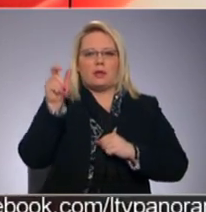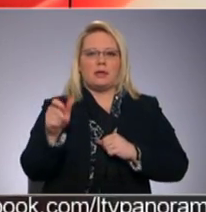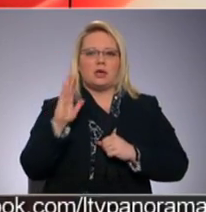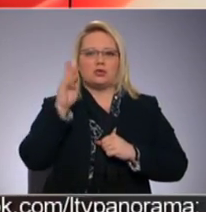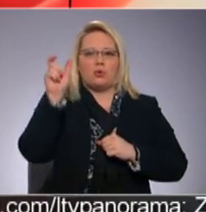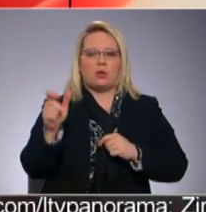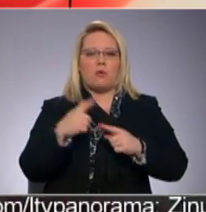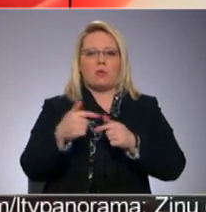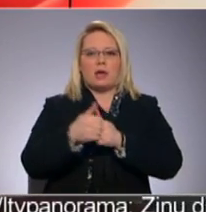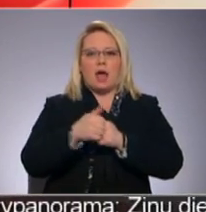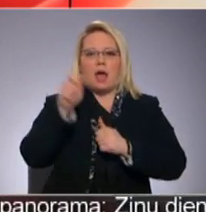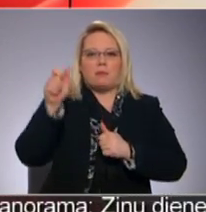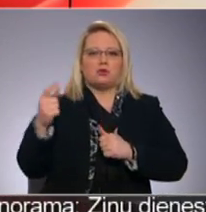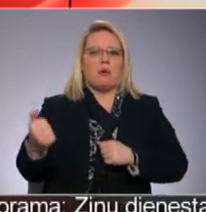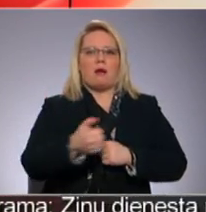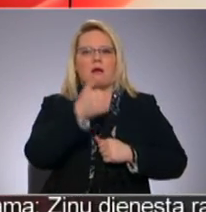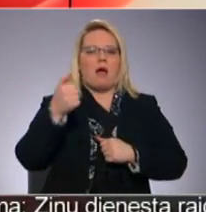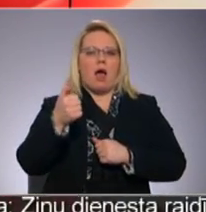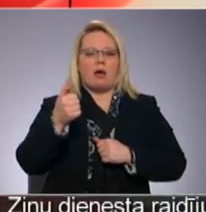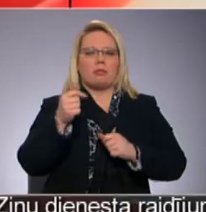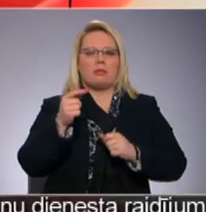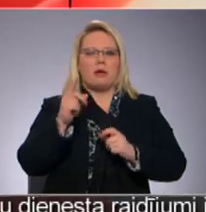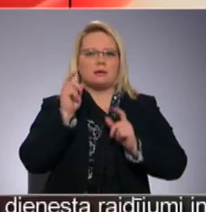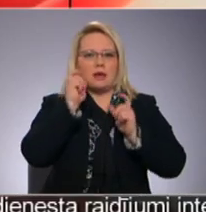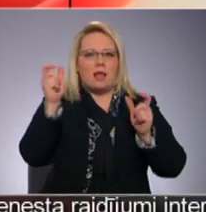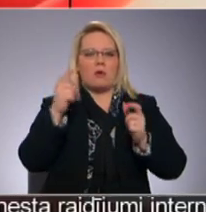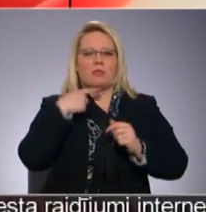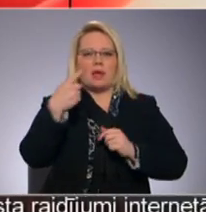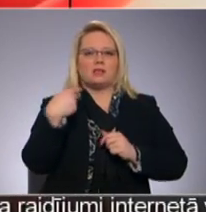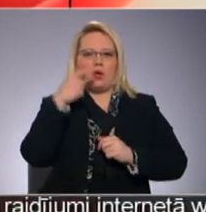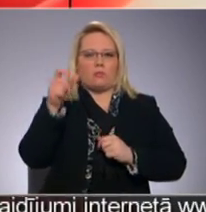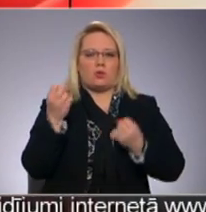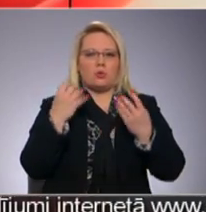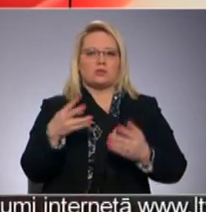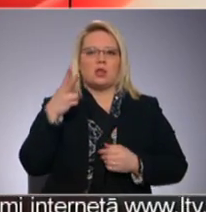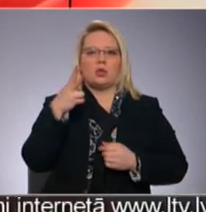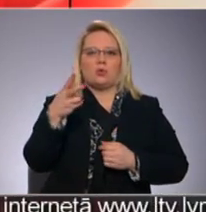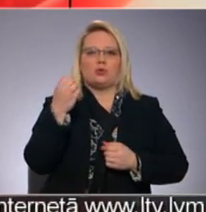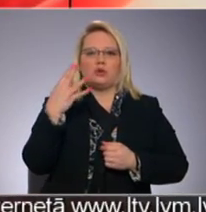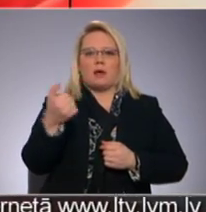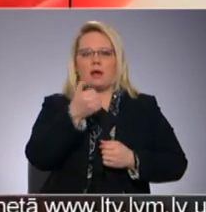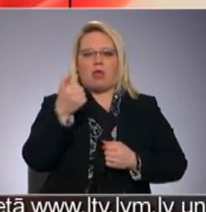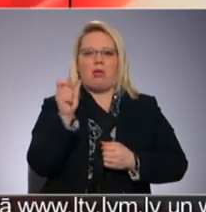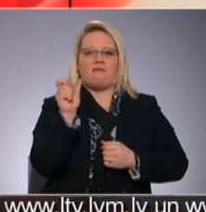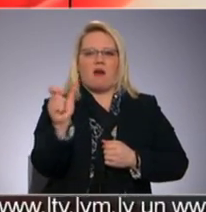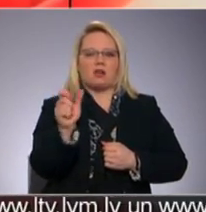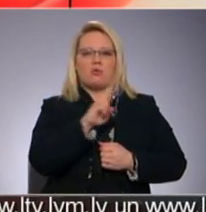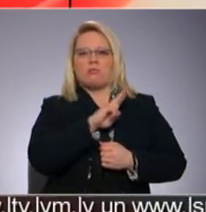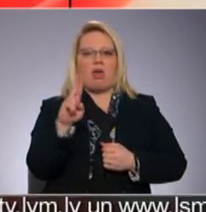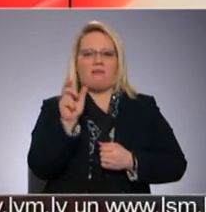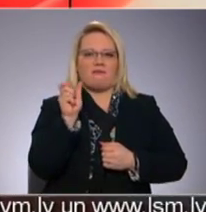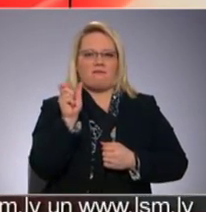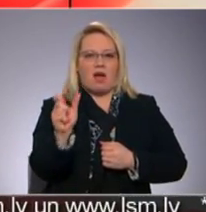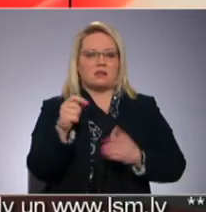sudraubu nartu skaimiņš, kļuvuši par gada spārnoto teicienu autoriem. Noskaidrotas arī 2014. gada vārts un nevārts.